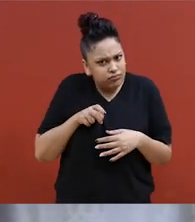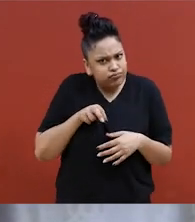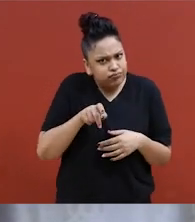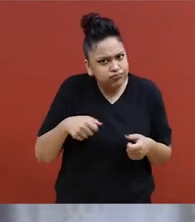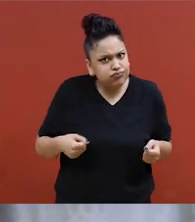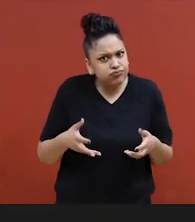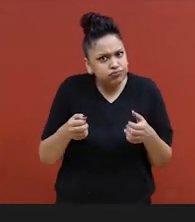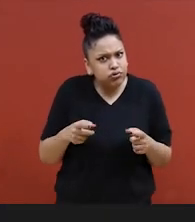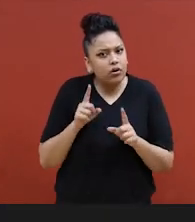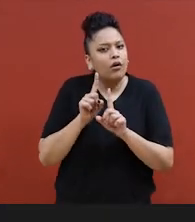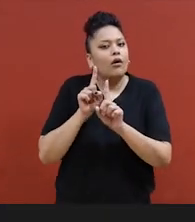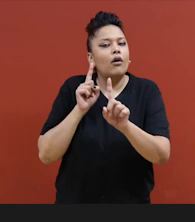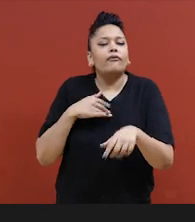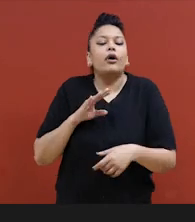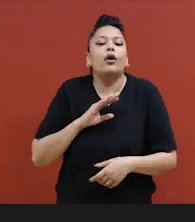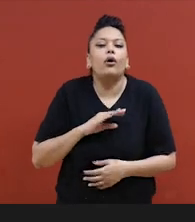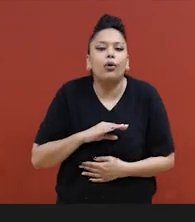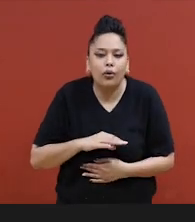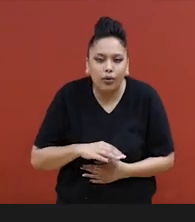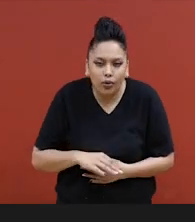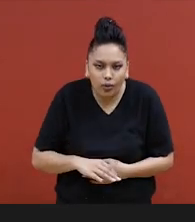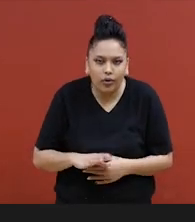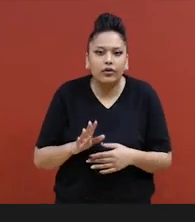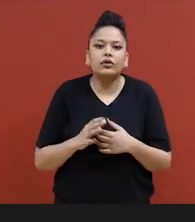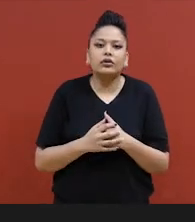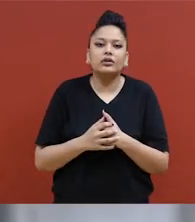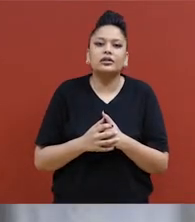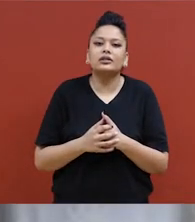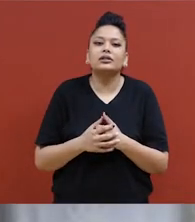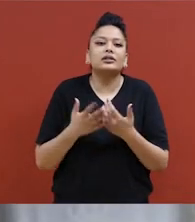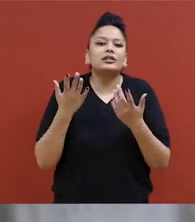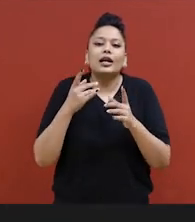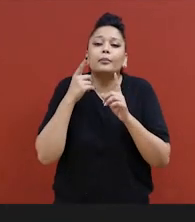Alors, j'ai automatiquement accéléré dans mon fauteuil roulant pour m'éloigner de lui.